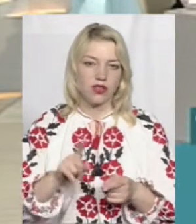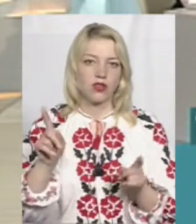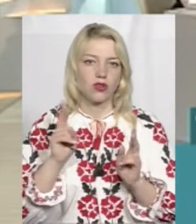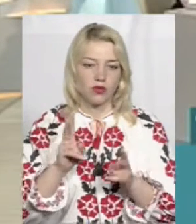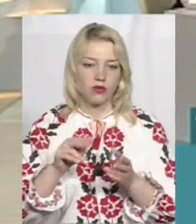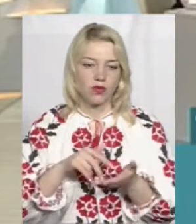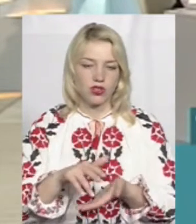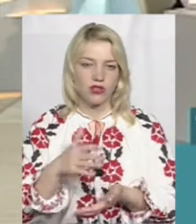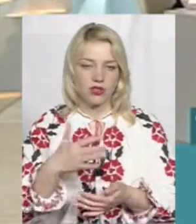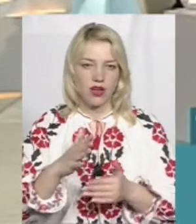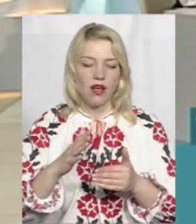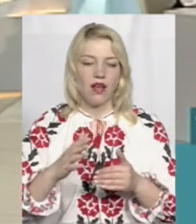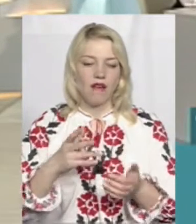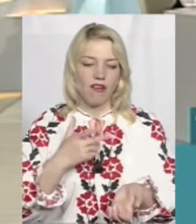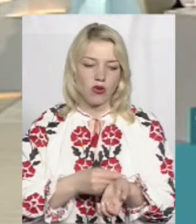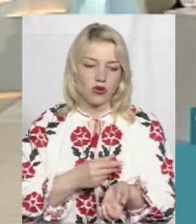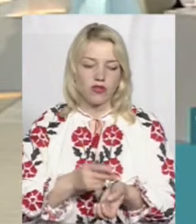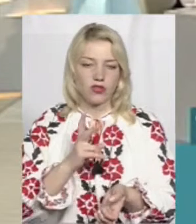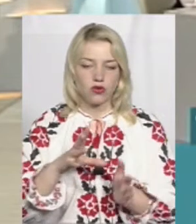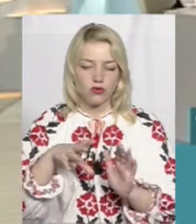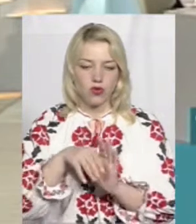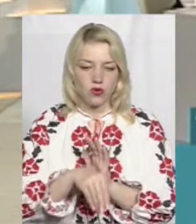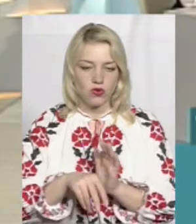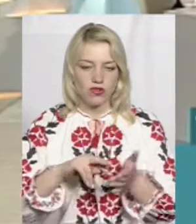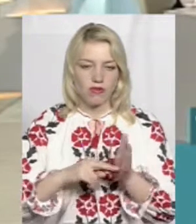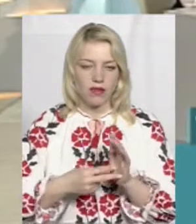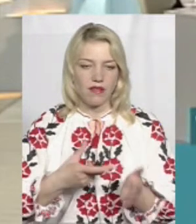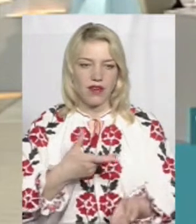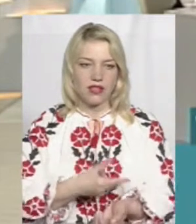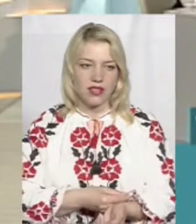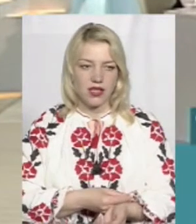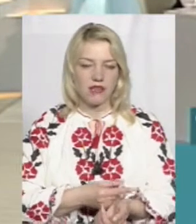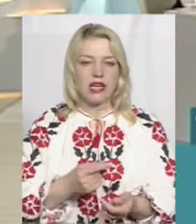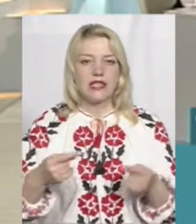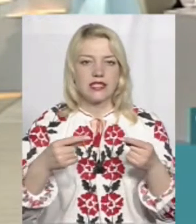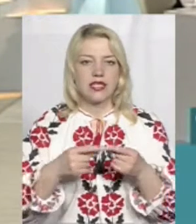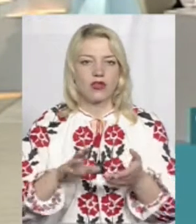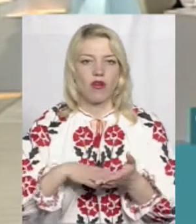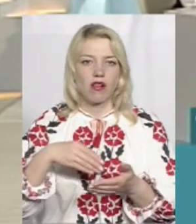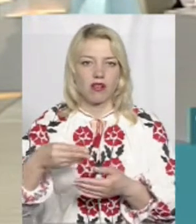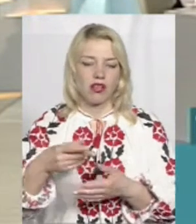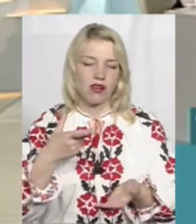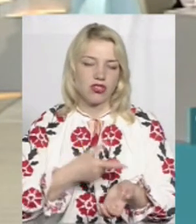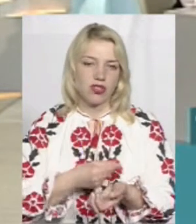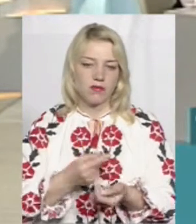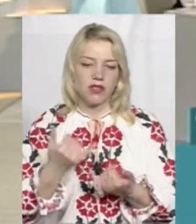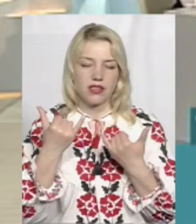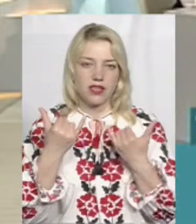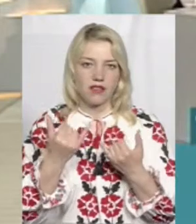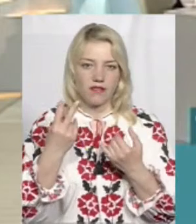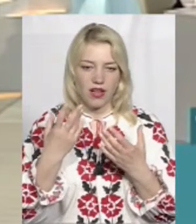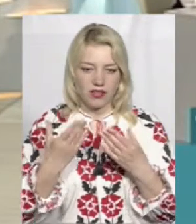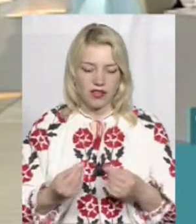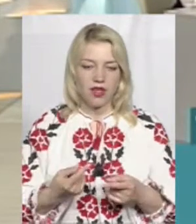які вже пройшли вакцинування або включені в план вакцинації згідно календаря щеплення. Зараз, по суті, за два дні, за